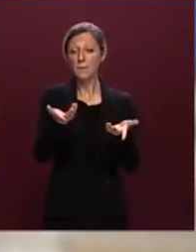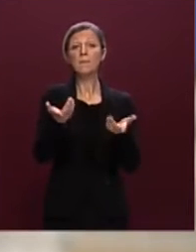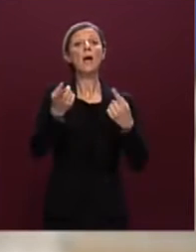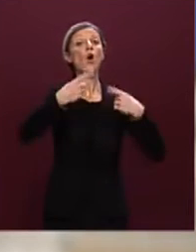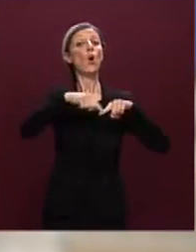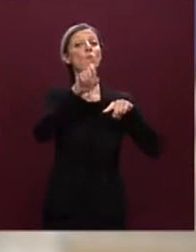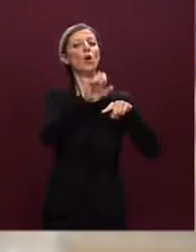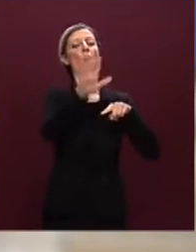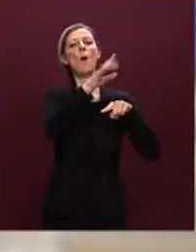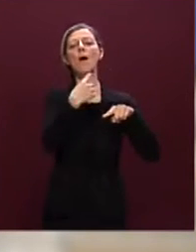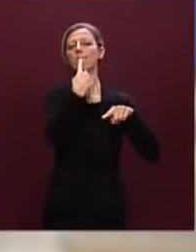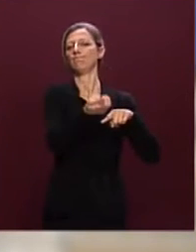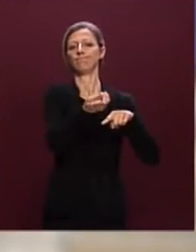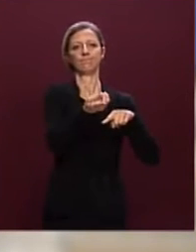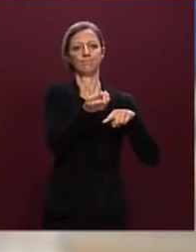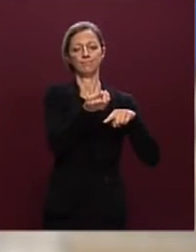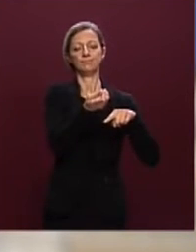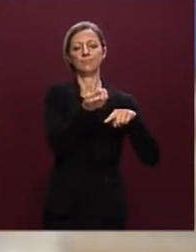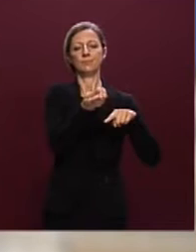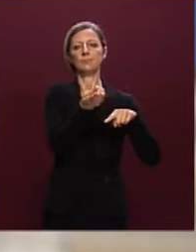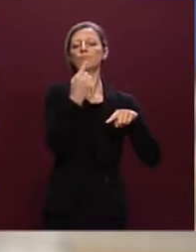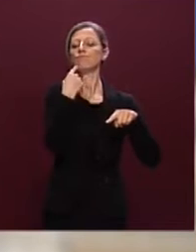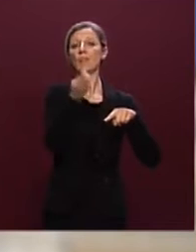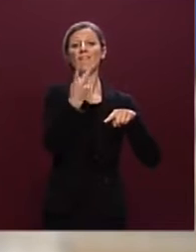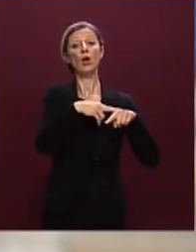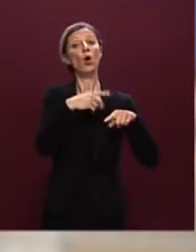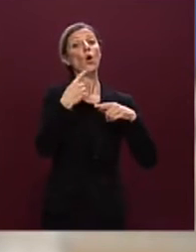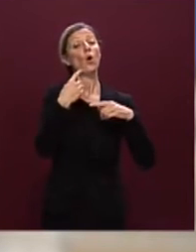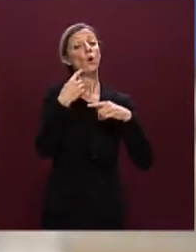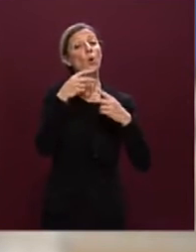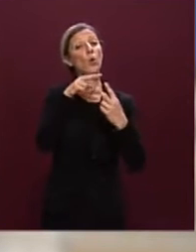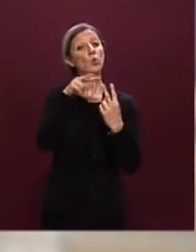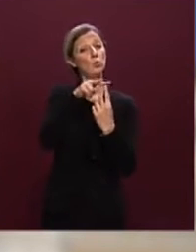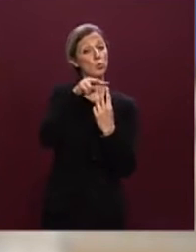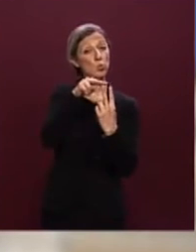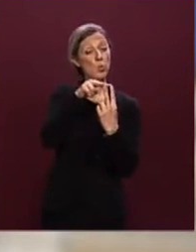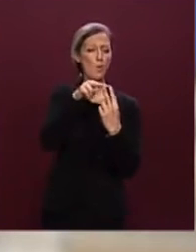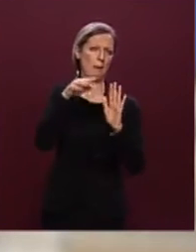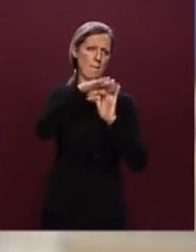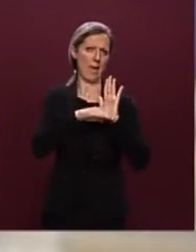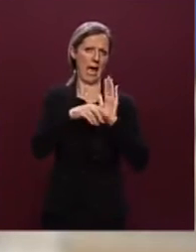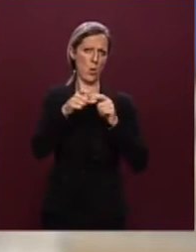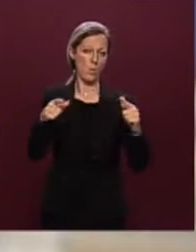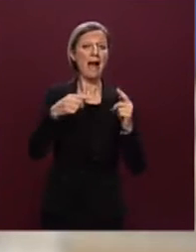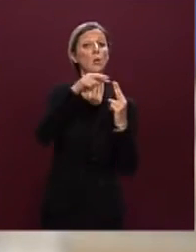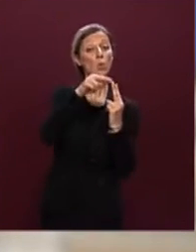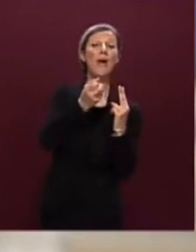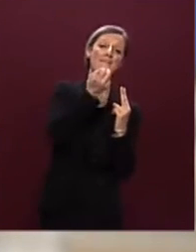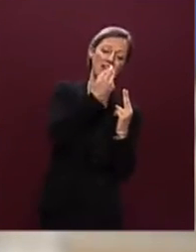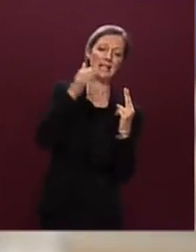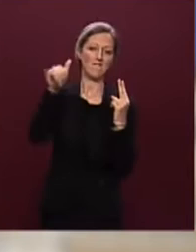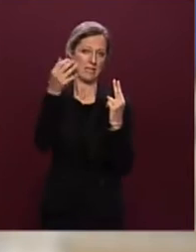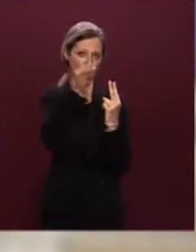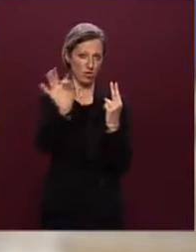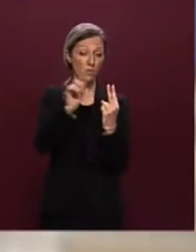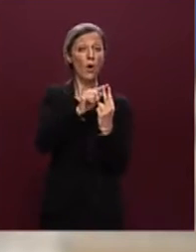Commissione europea ha ritenuto invece di immaginare che su due di questi piani urbani, in modo specifico appunto Firenze e Venezia, per